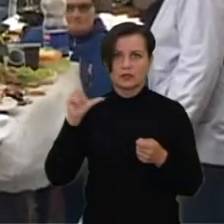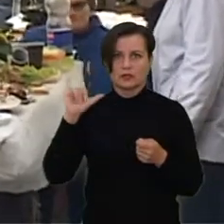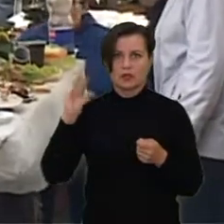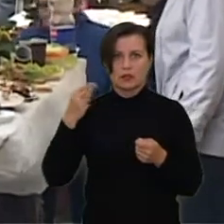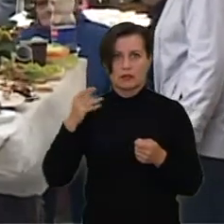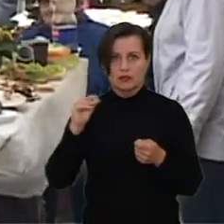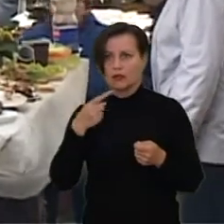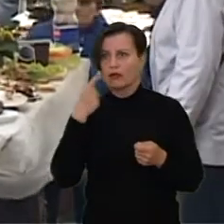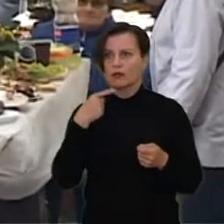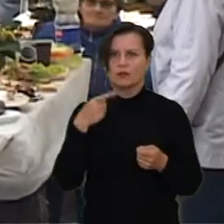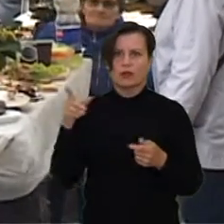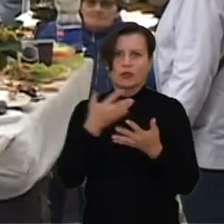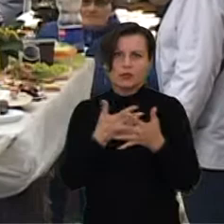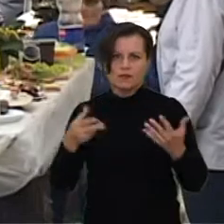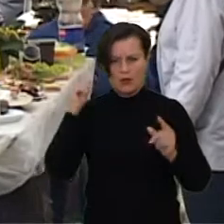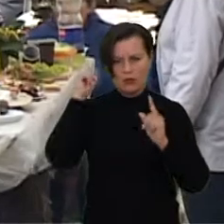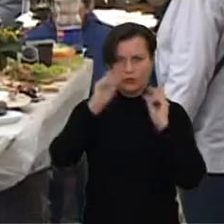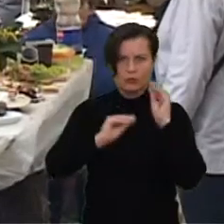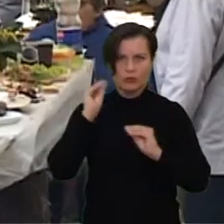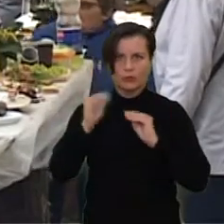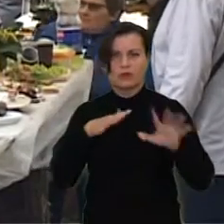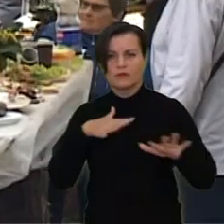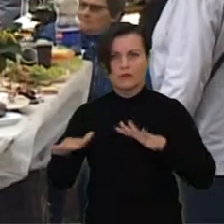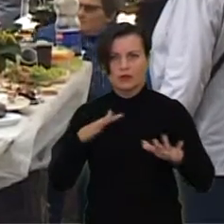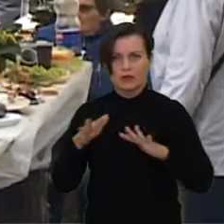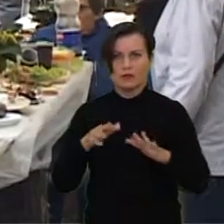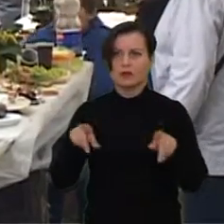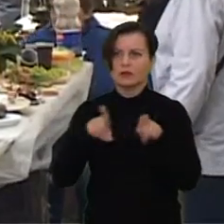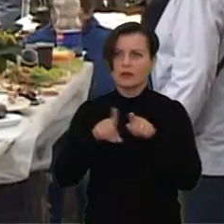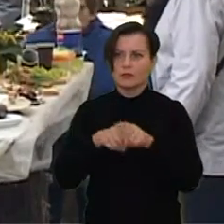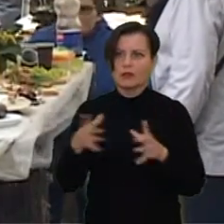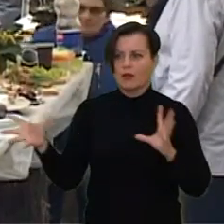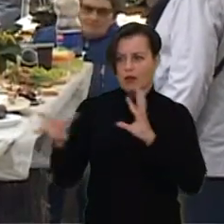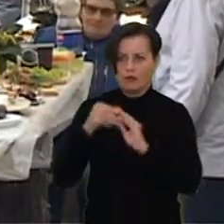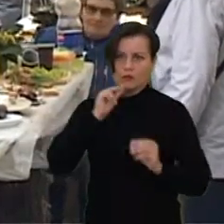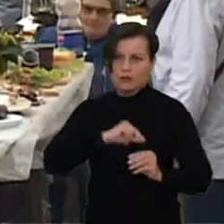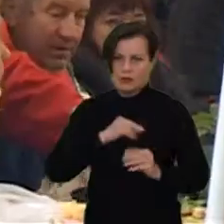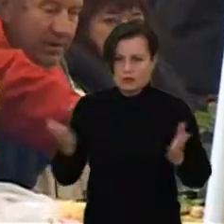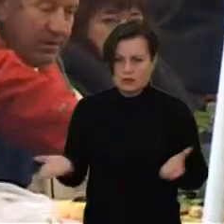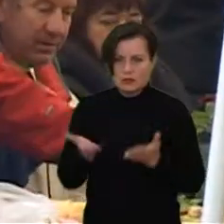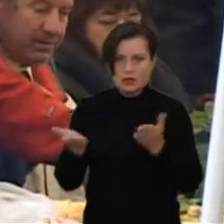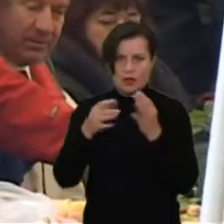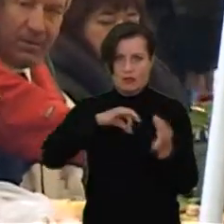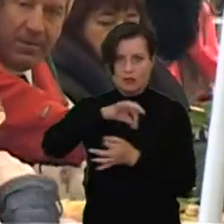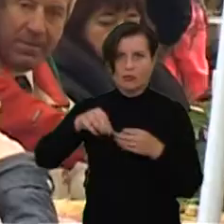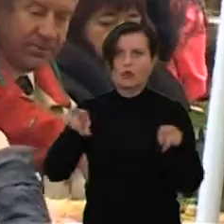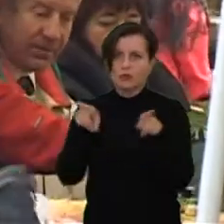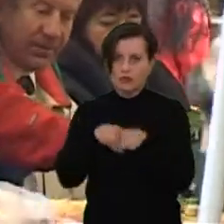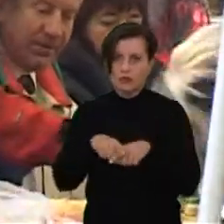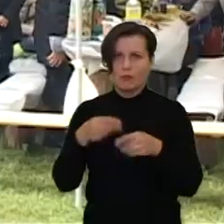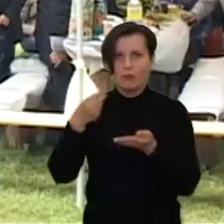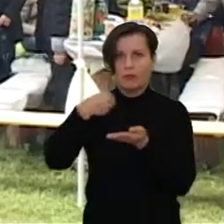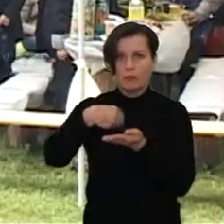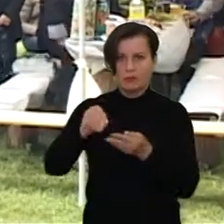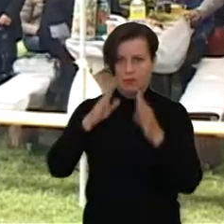jog tai ne tik įvairias kūrybinės veiklas bei pendradarbiavimas katinantis projektas, bet jo metu įsigita ir labai reikalinga